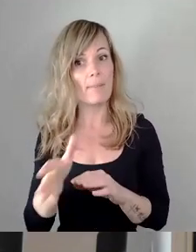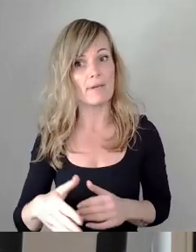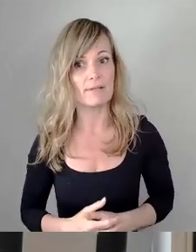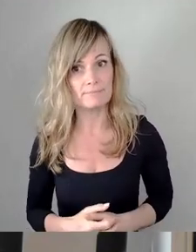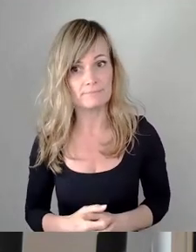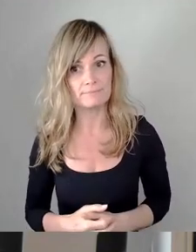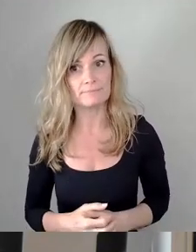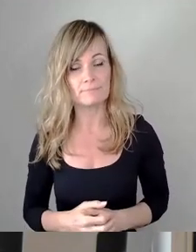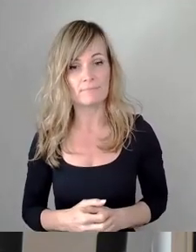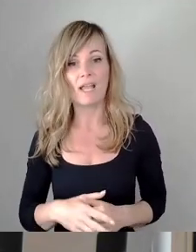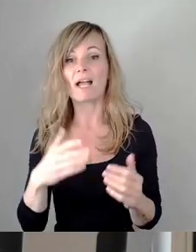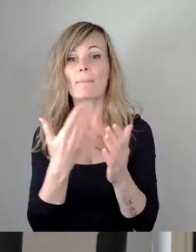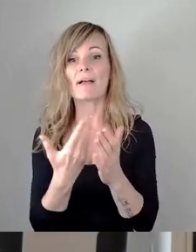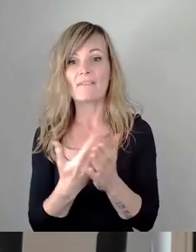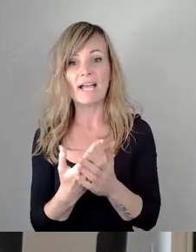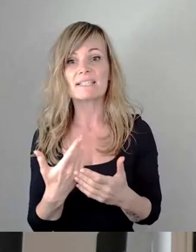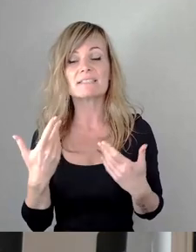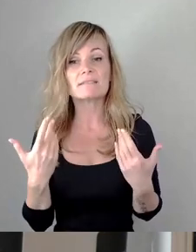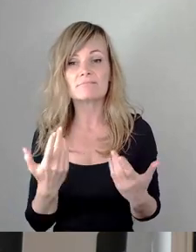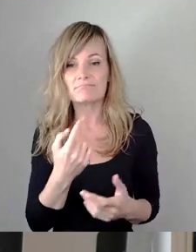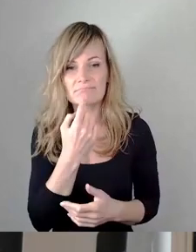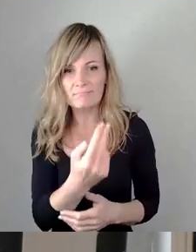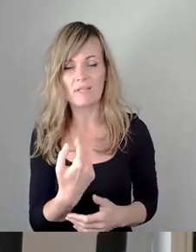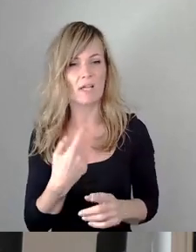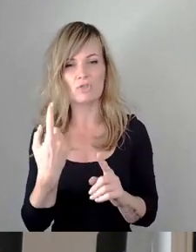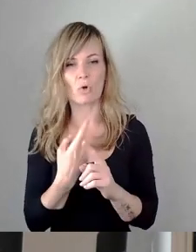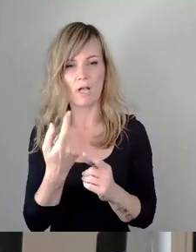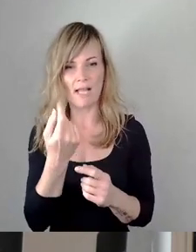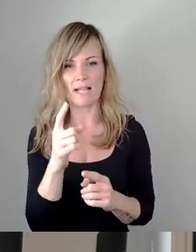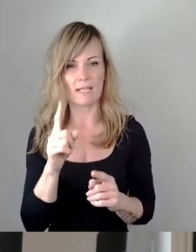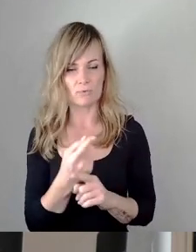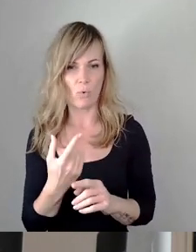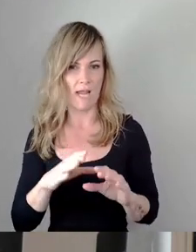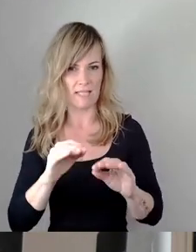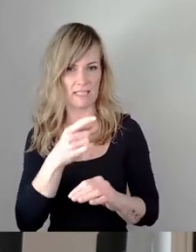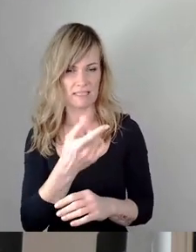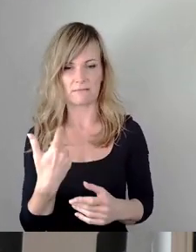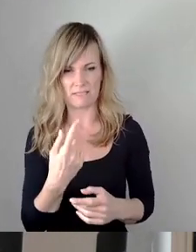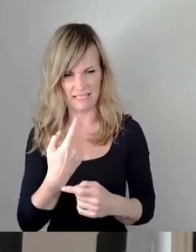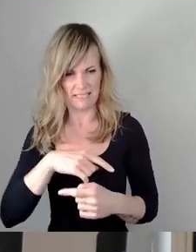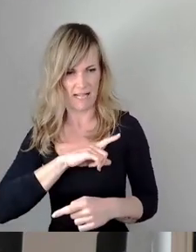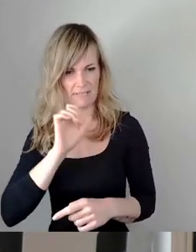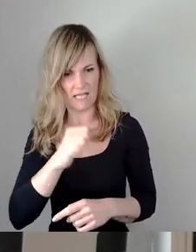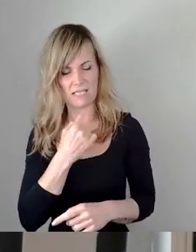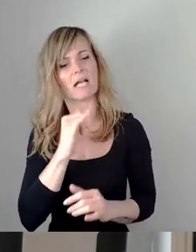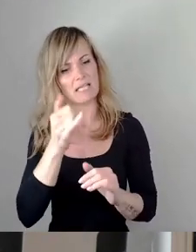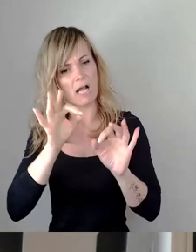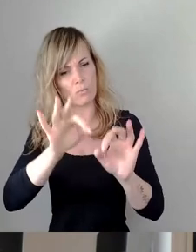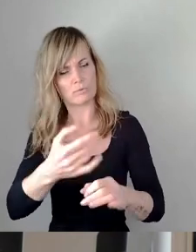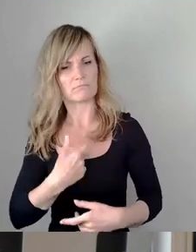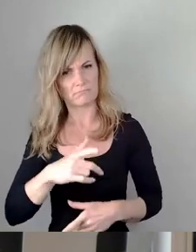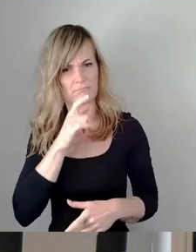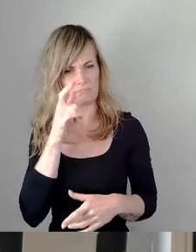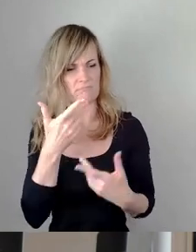ist mir den Beweis schuldig geblieben, dass Steuergelder so eingesetzt werden, dass ich es vertreten kann. Und das deswegen war es wieder mal so ein